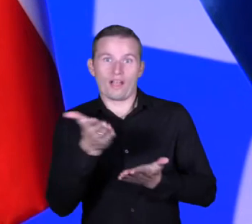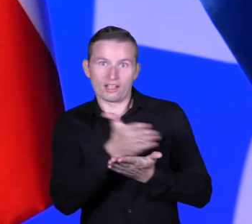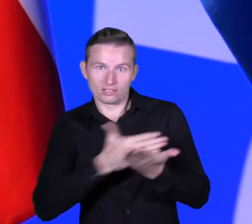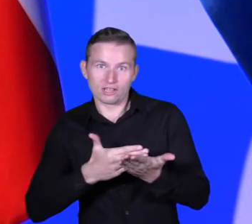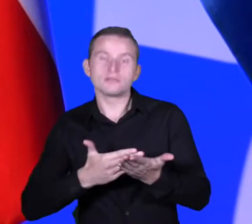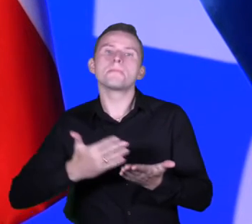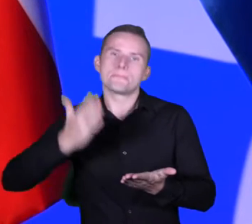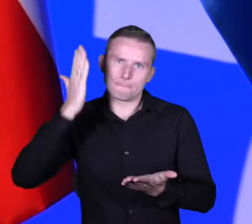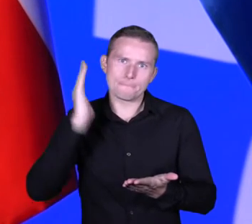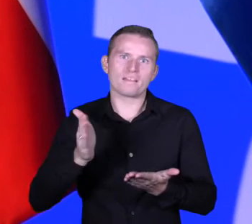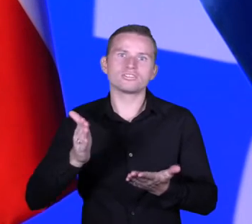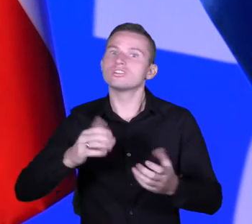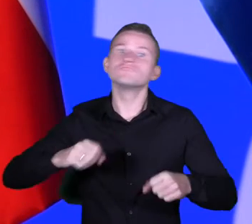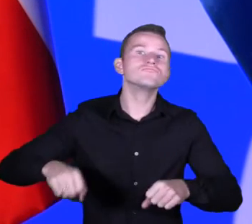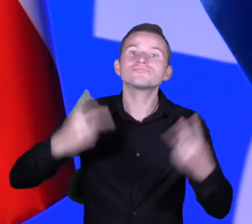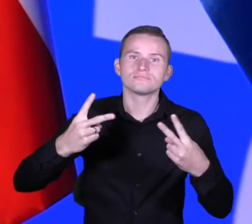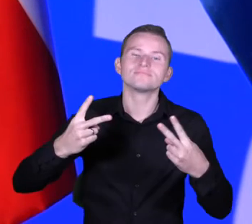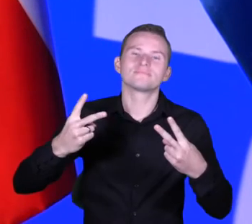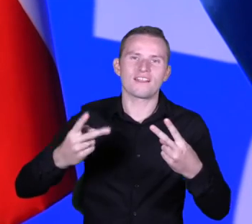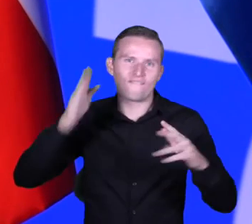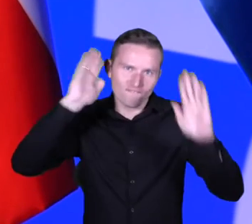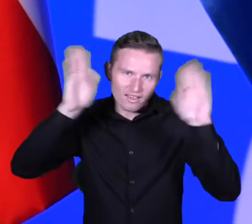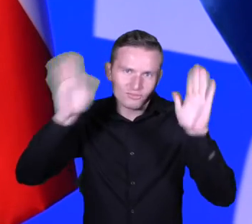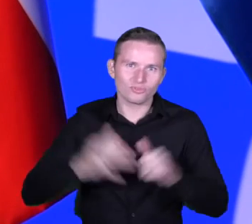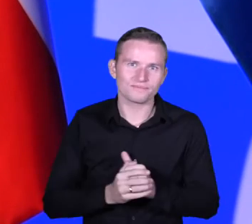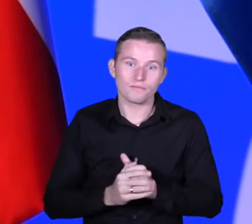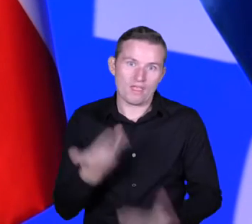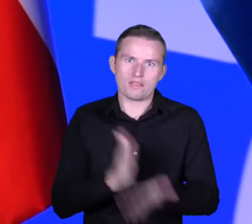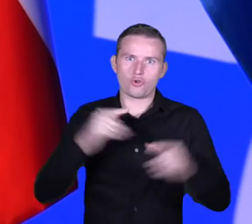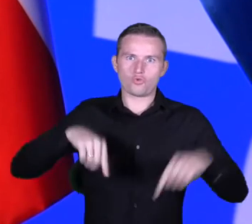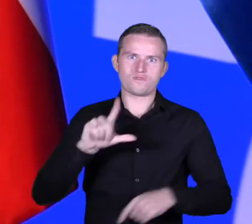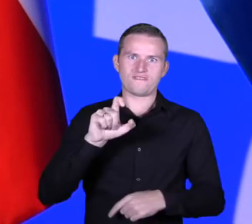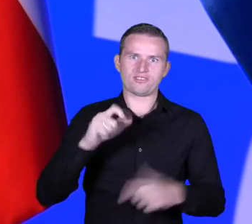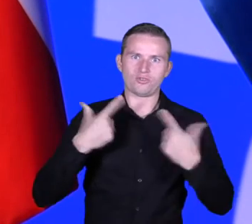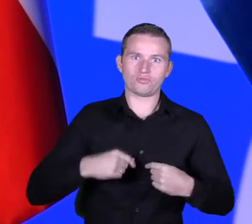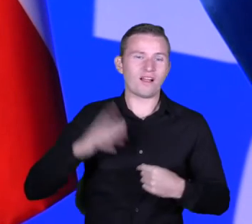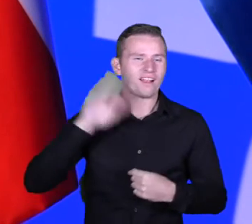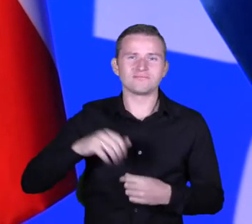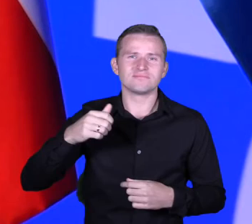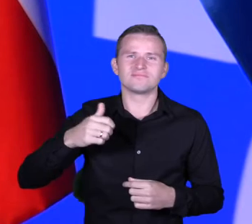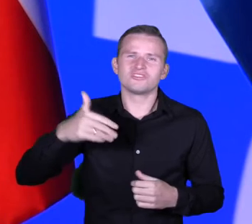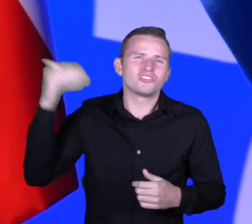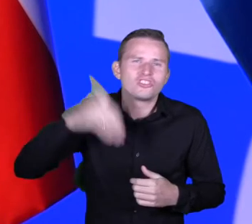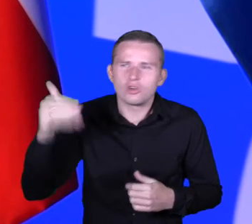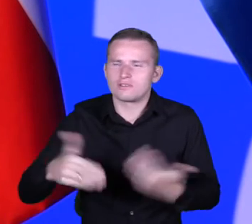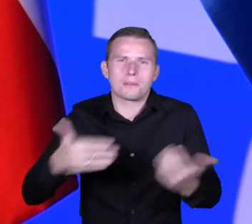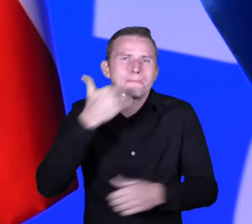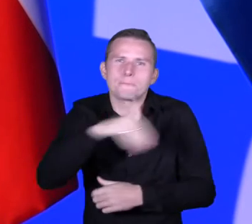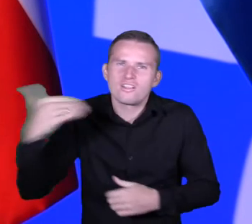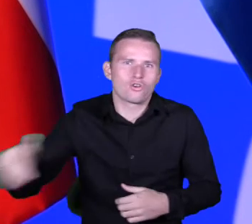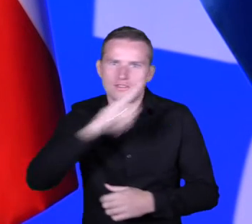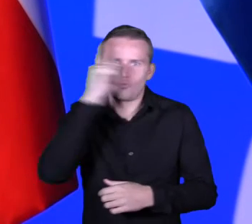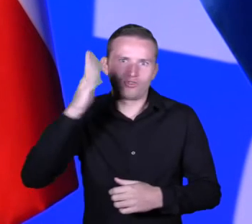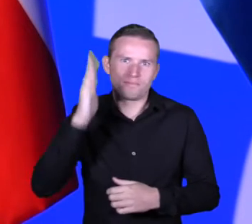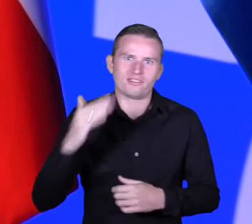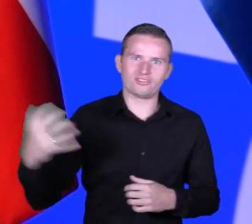transmisję na Facebooku, więc nie tylko 200 osób, ale myślę tysiące, miliony będą nas dzisiaj obserwowały. Więc tym bardziej